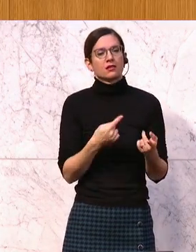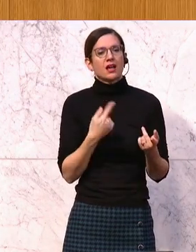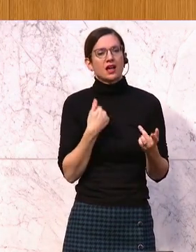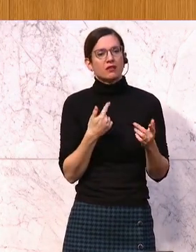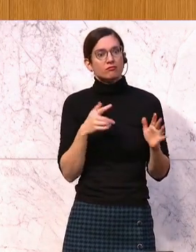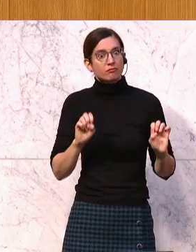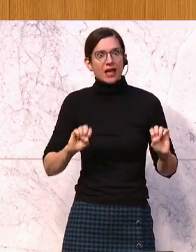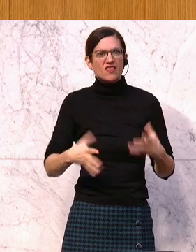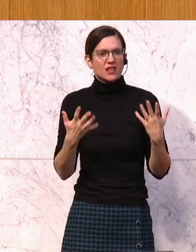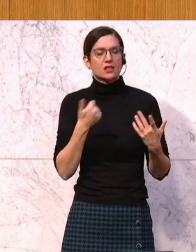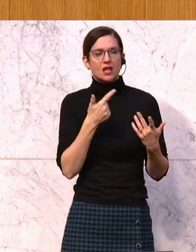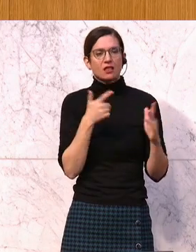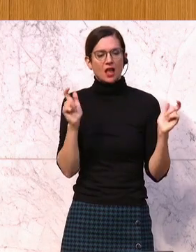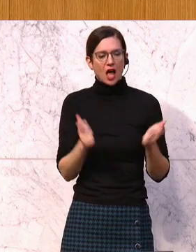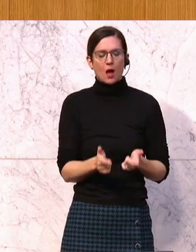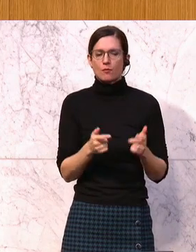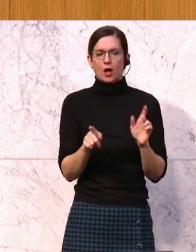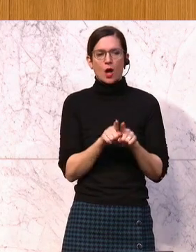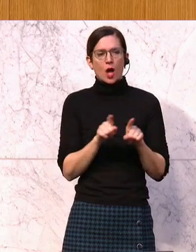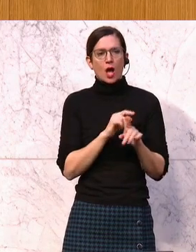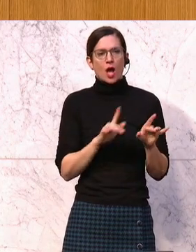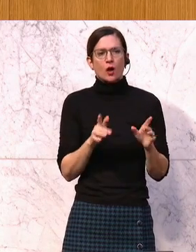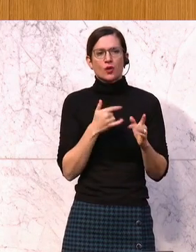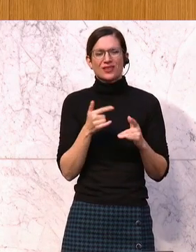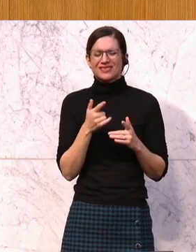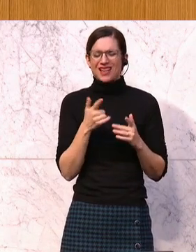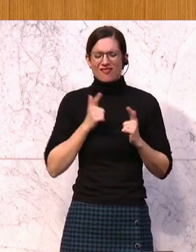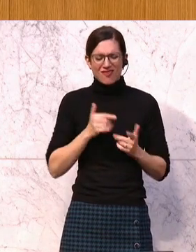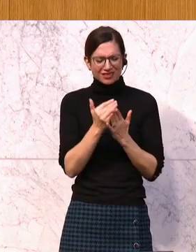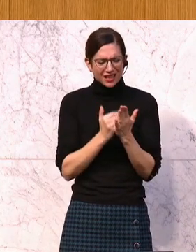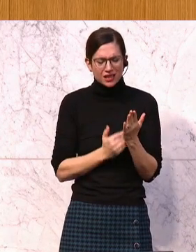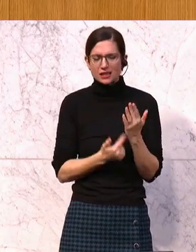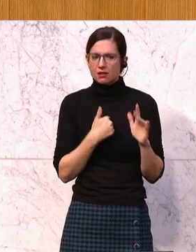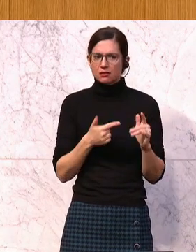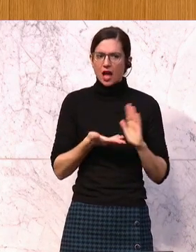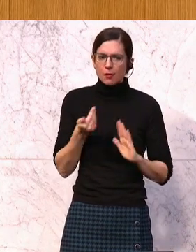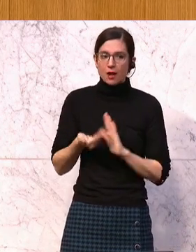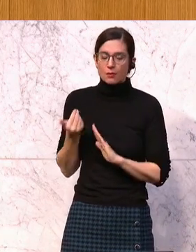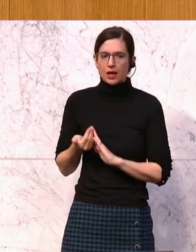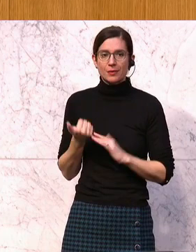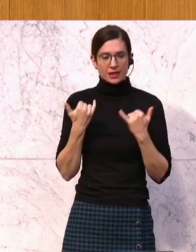Effizienz, Abbau von Wartelisten. Genau das, was wir jetzt brauchen.